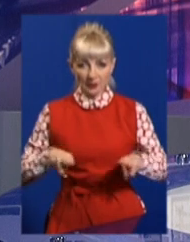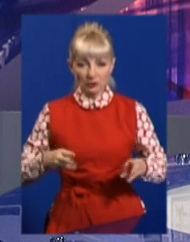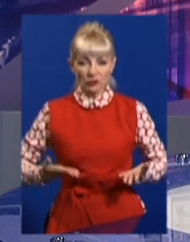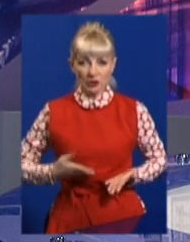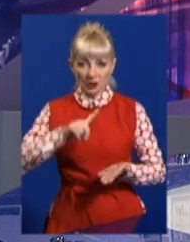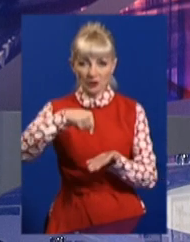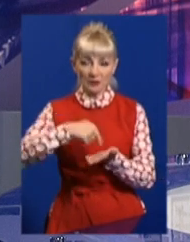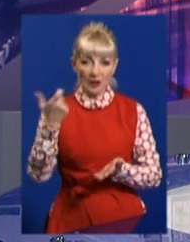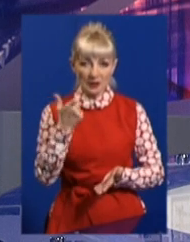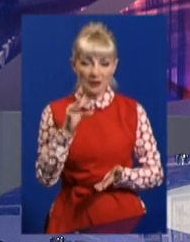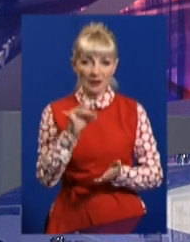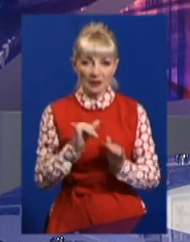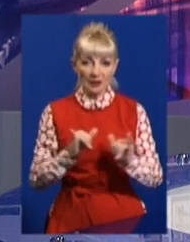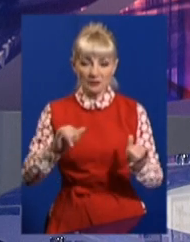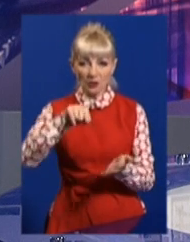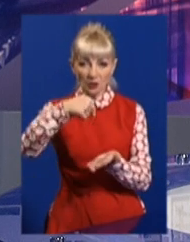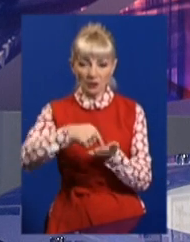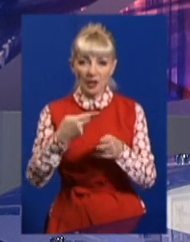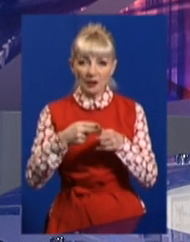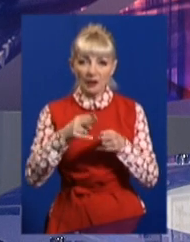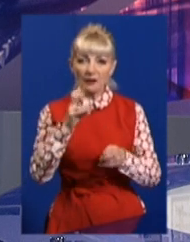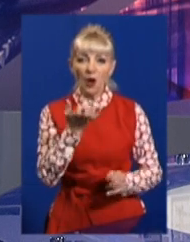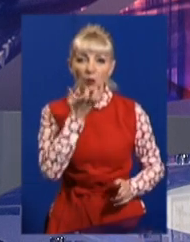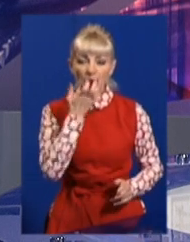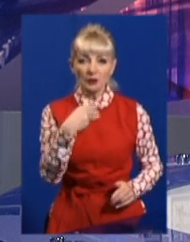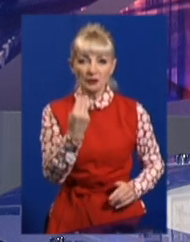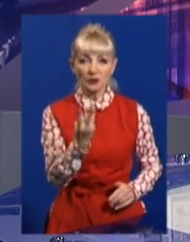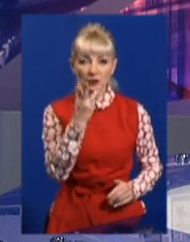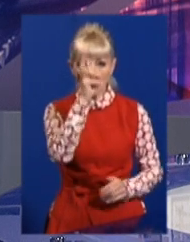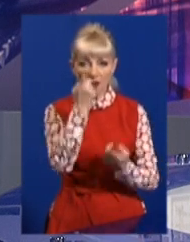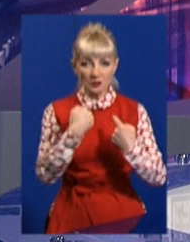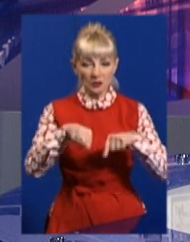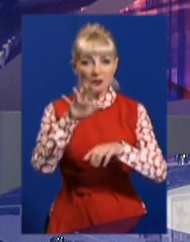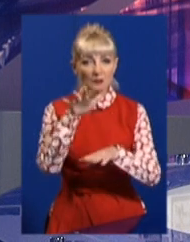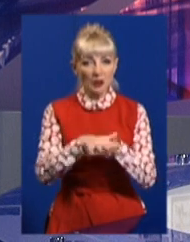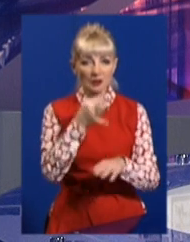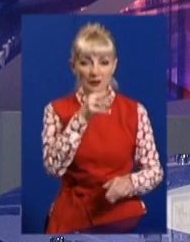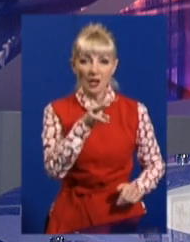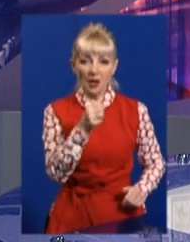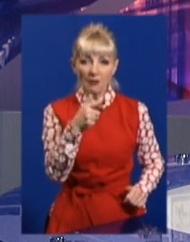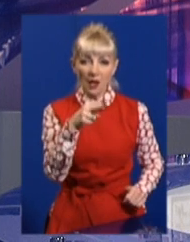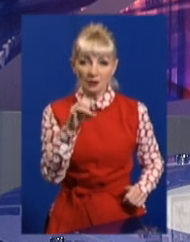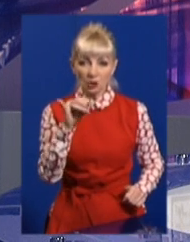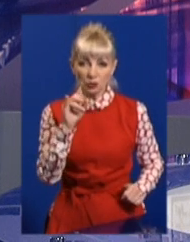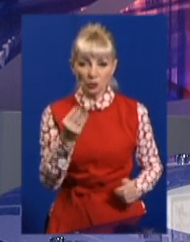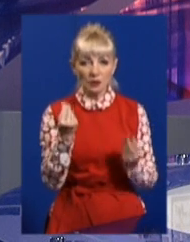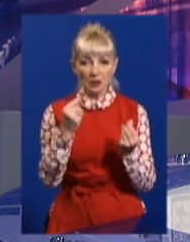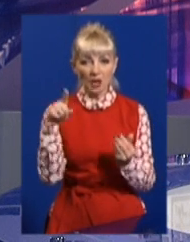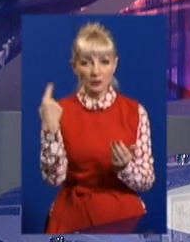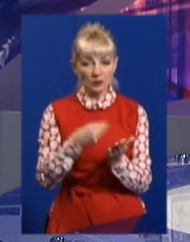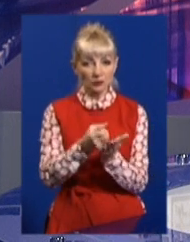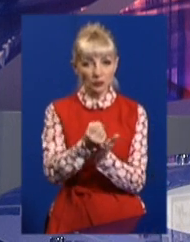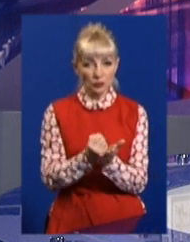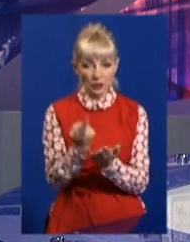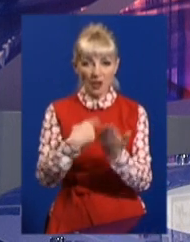господарства та розвитку інфраструктури. Кредити на утеплення видають три державних банки, каже Махдисюк. Коштом обласного бюджету об'єднанням